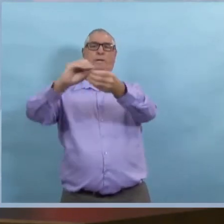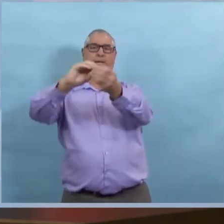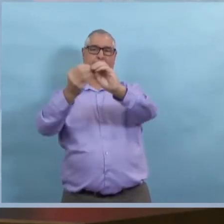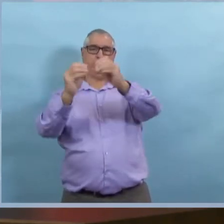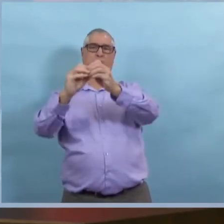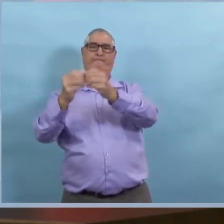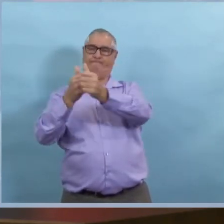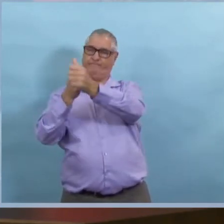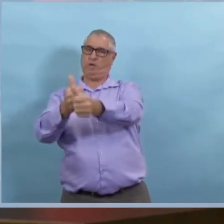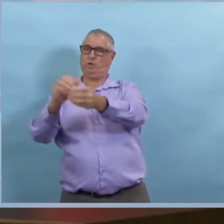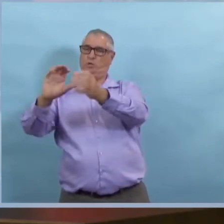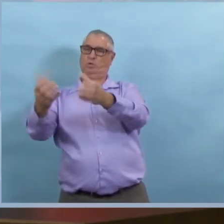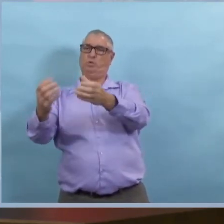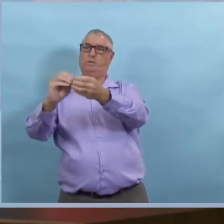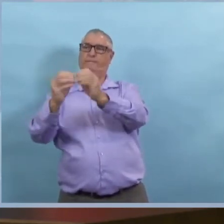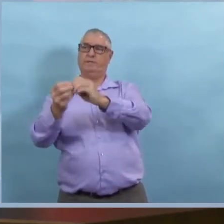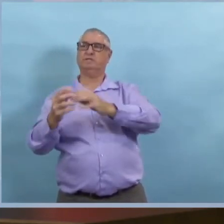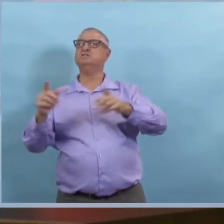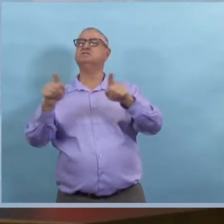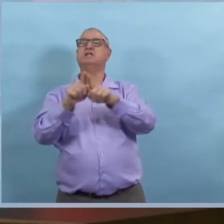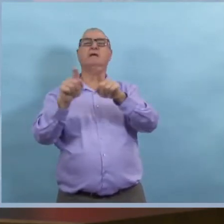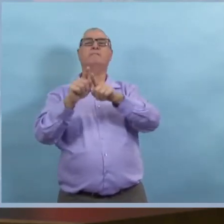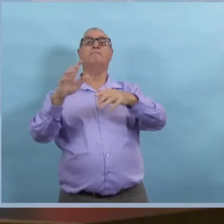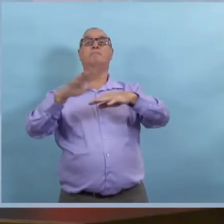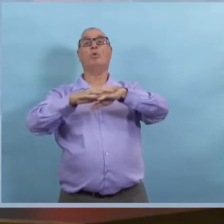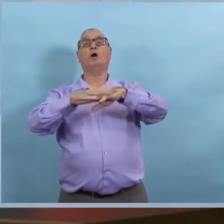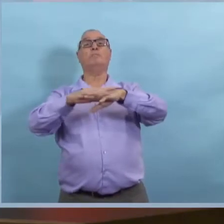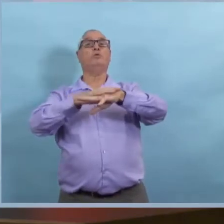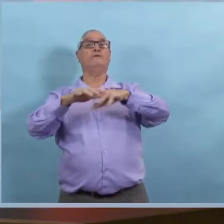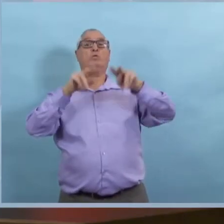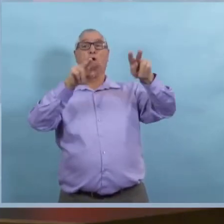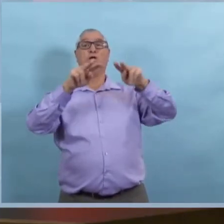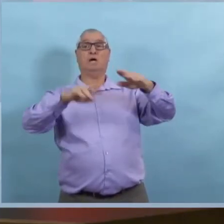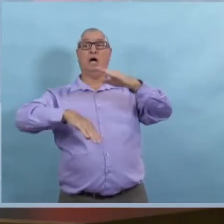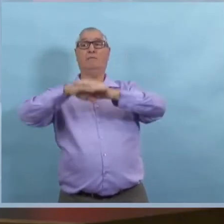ça, ça va être obligé de respecter la règle sur la taille des groupes.